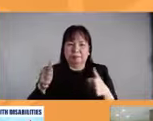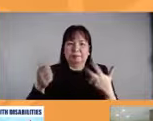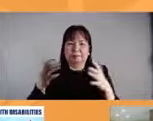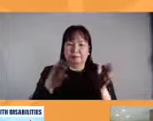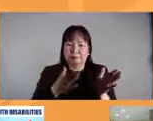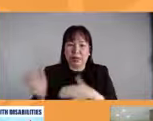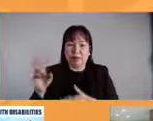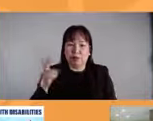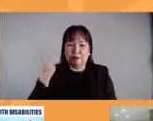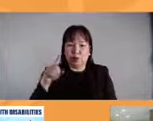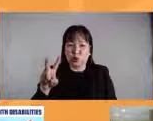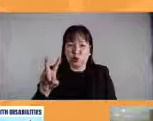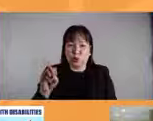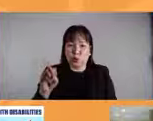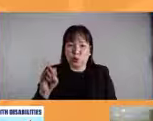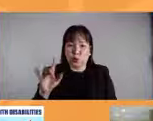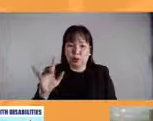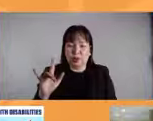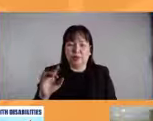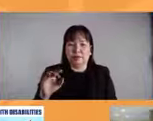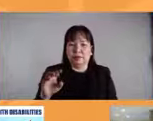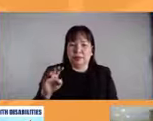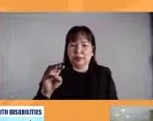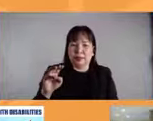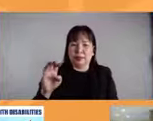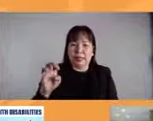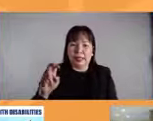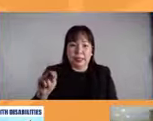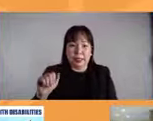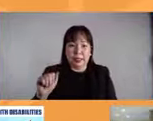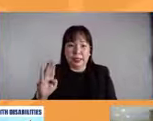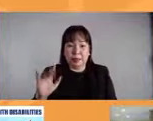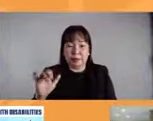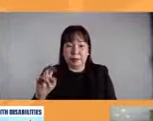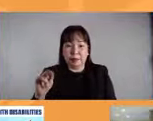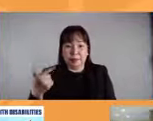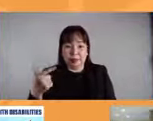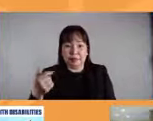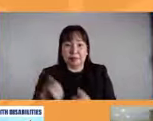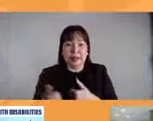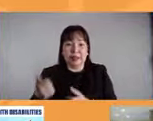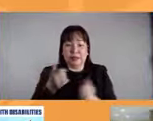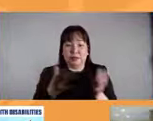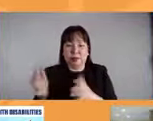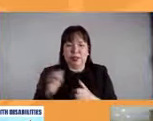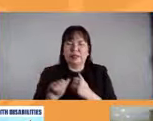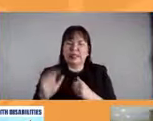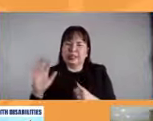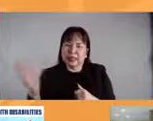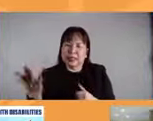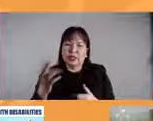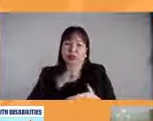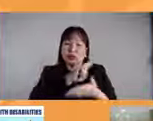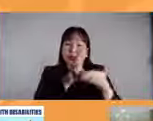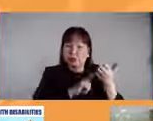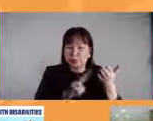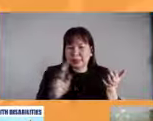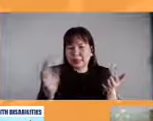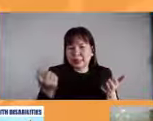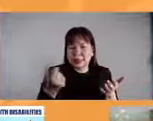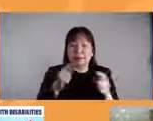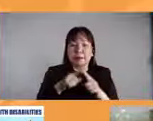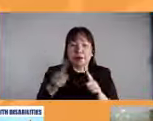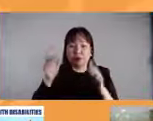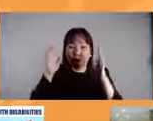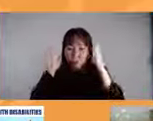parang ano siya, para rin siyang UNCRPD except that this is more on covering the Asian